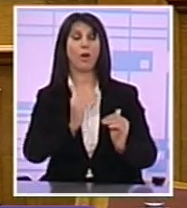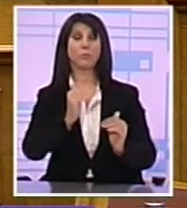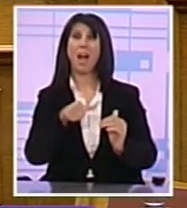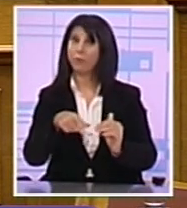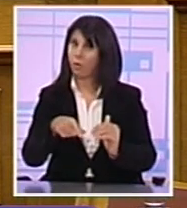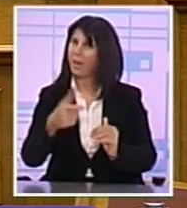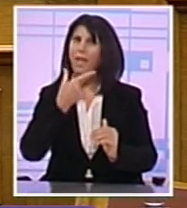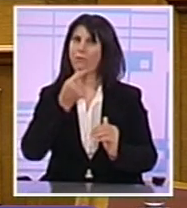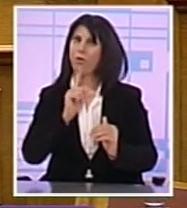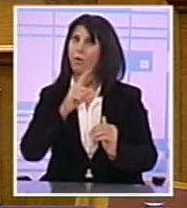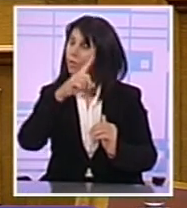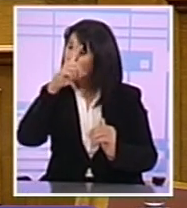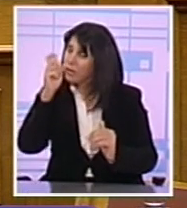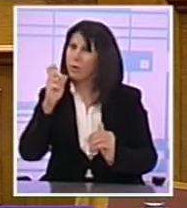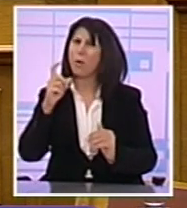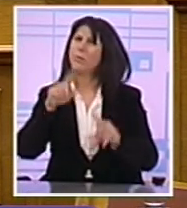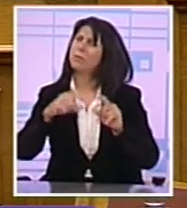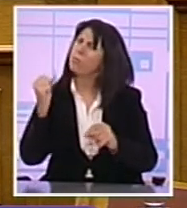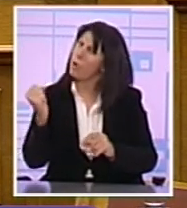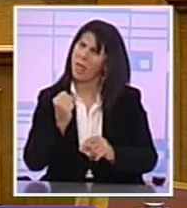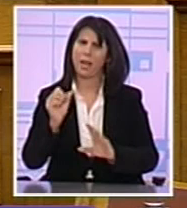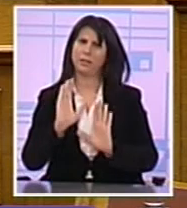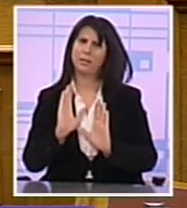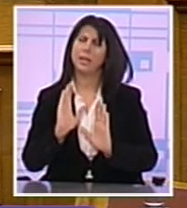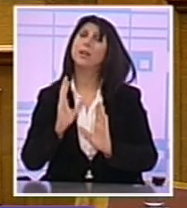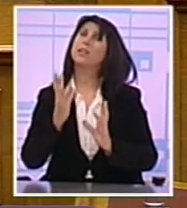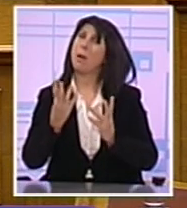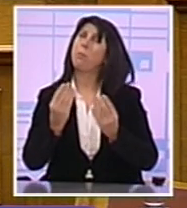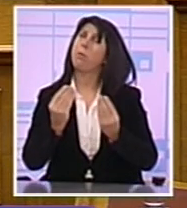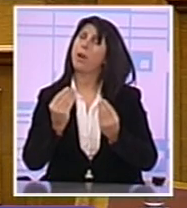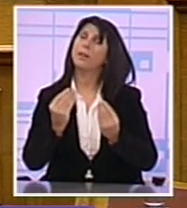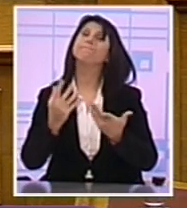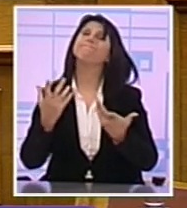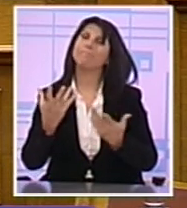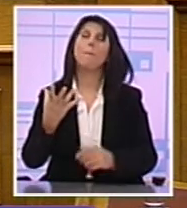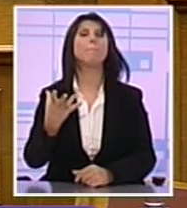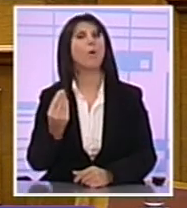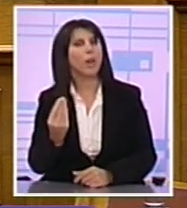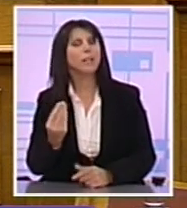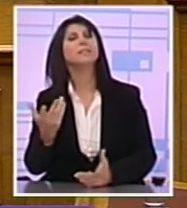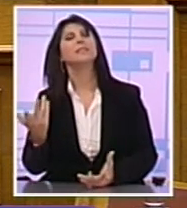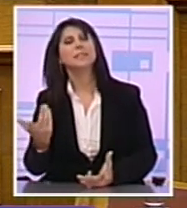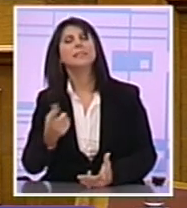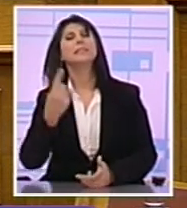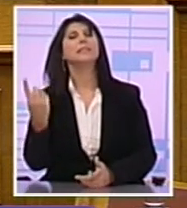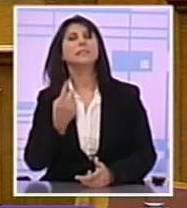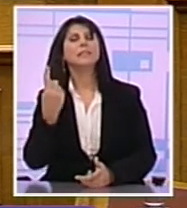πολλούς Και για πολλούς που συνήθως Είναι τα γνωστά συνήθει Υποζύγια